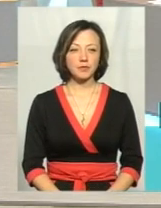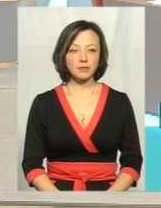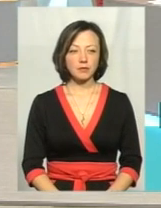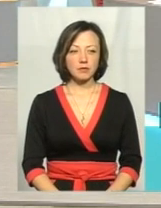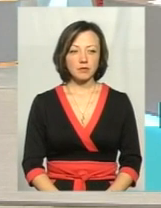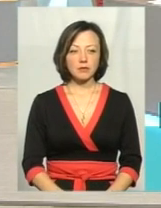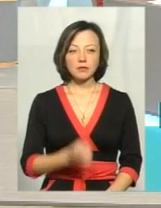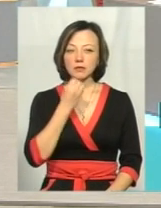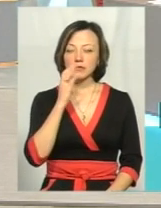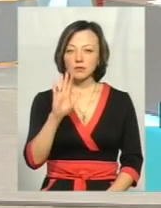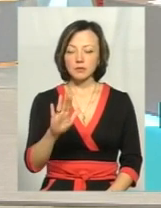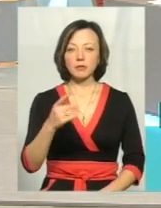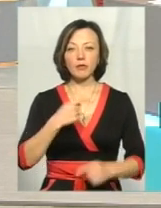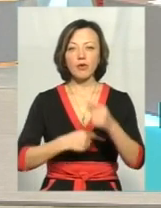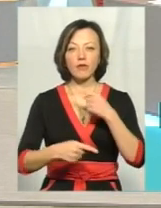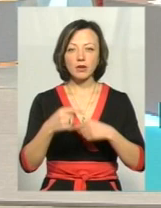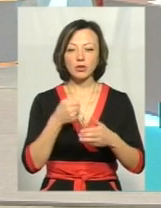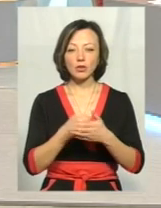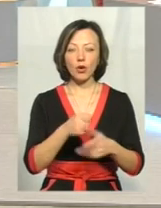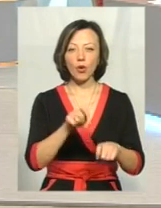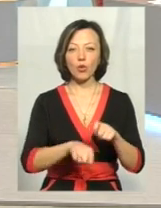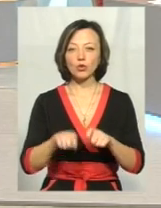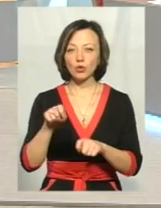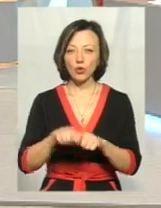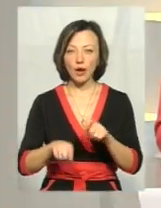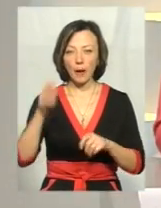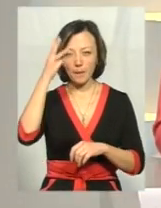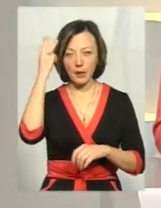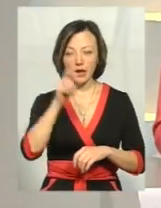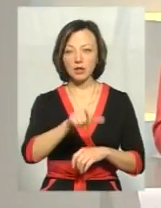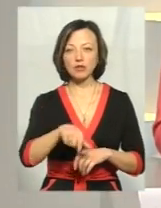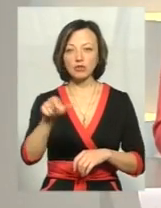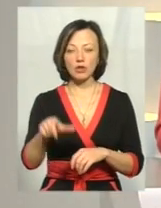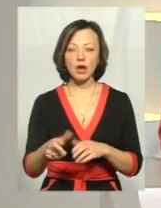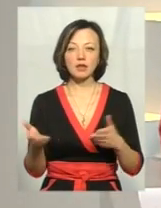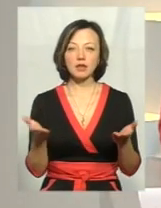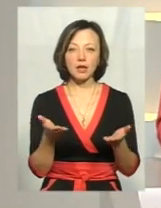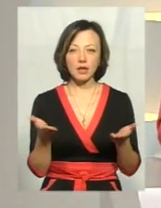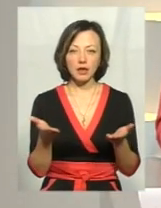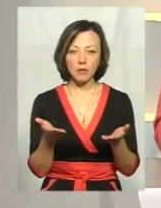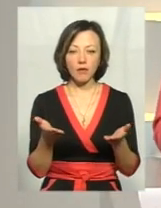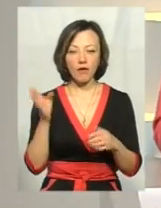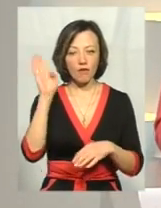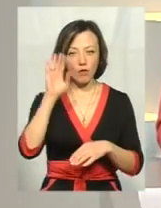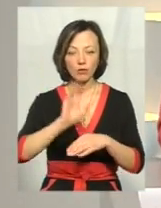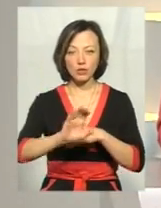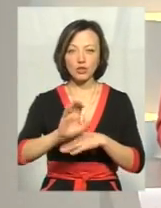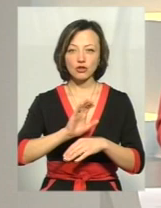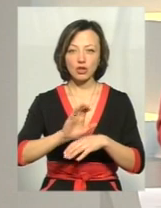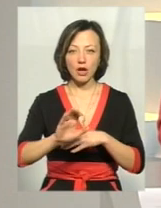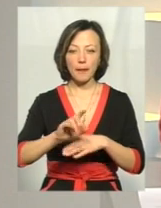Добре, тоді давайте повернемося все ж таки до контролю. Тобто, хмельничани, яким воду постачає